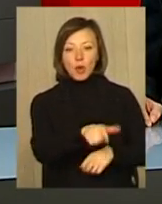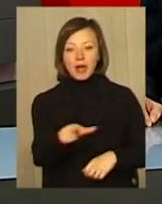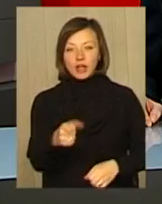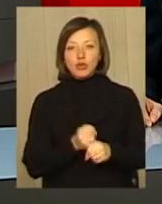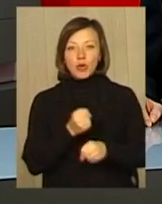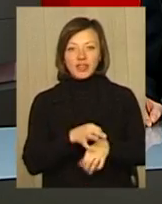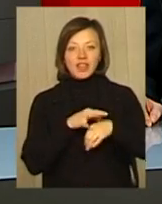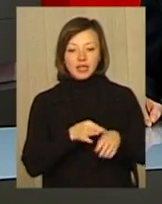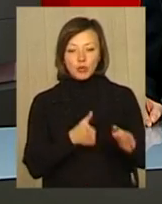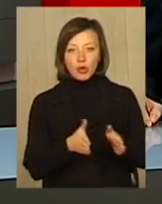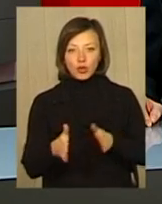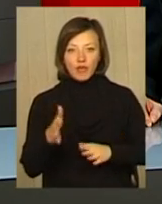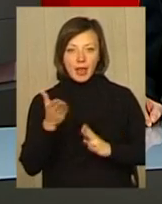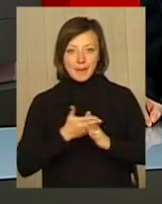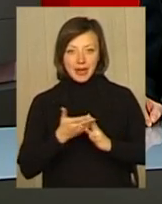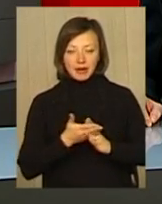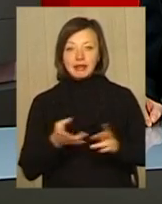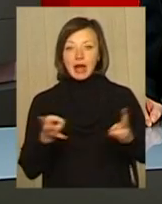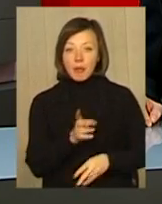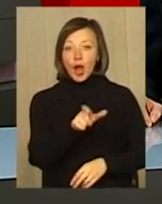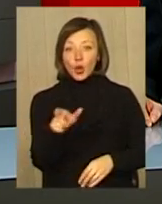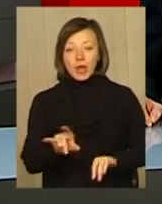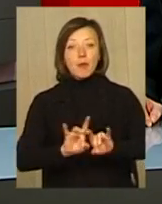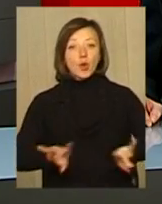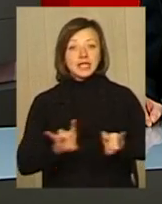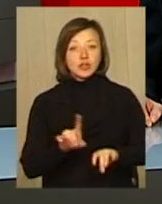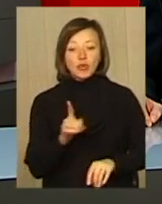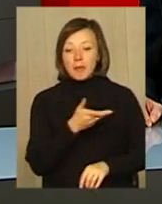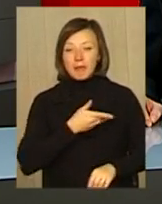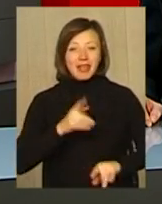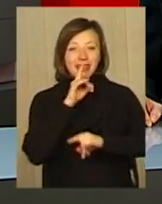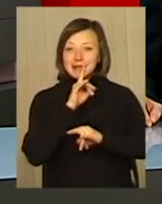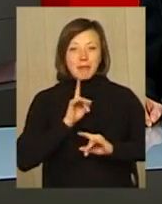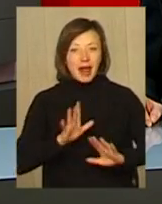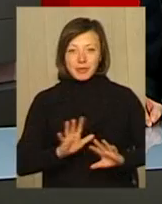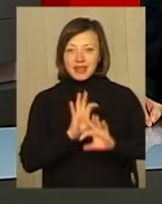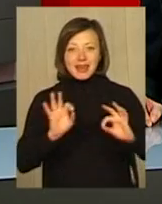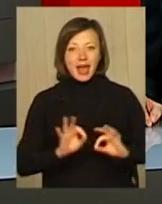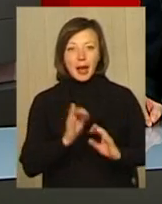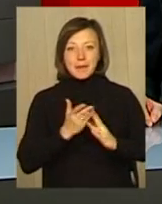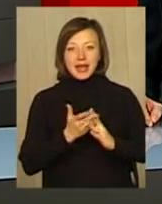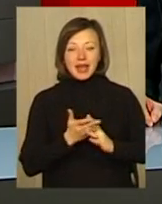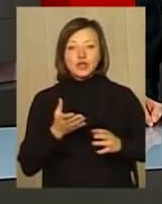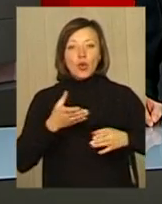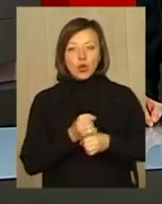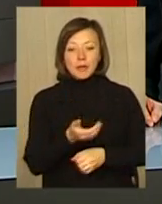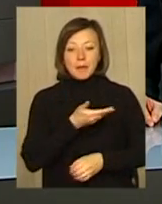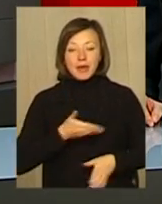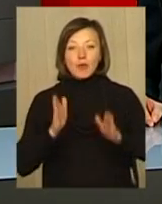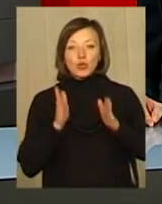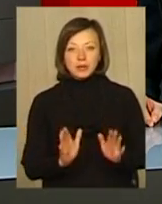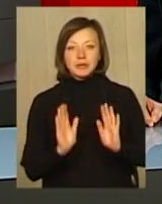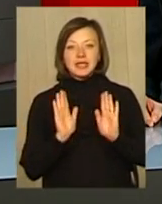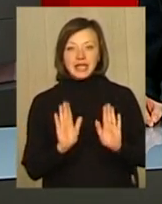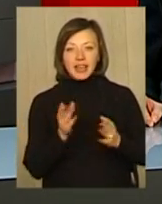яка ведеться з упорядкування пільг. Треба людям роз'яснити, що ми не збираємося ніякі пільги скорочувати. Ми будемо їх